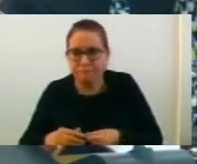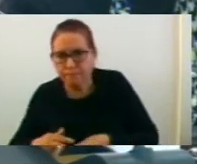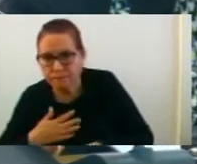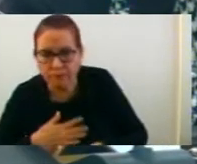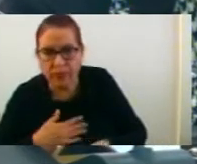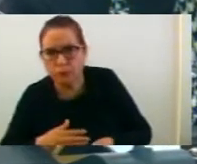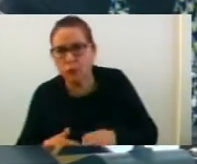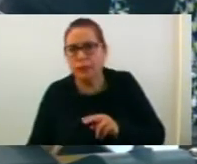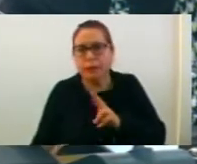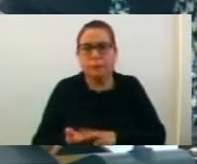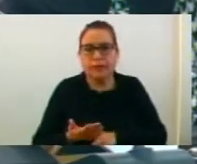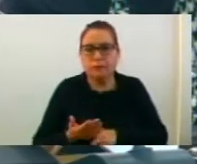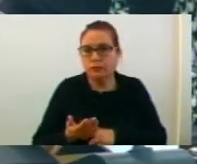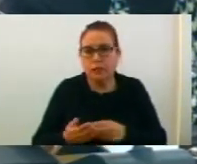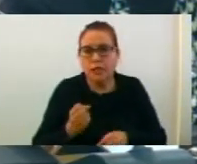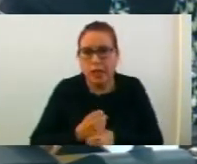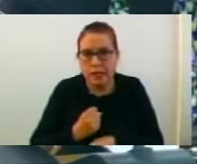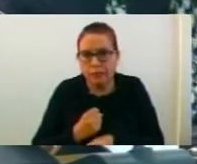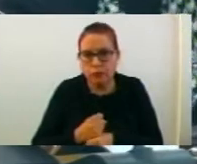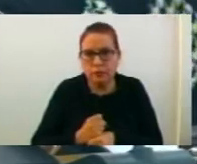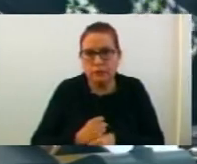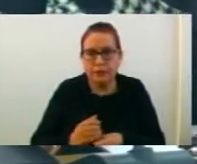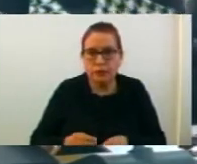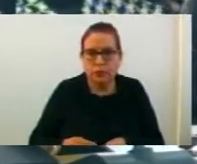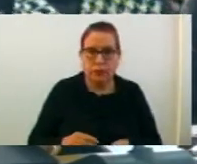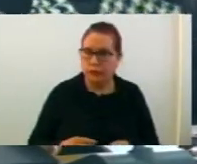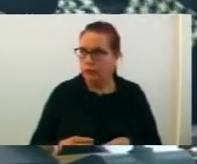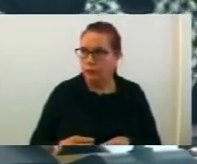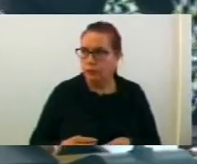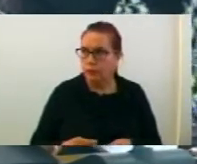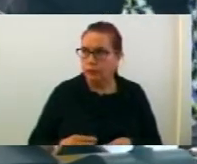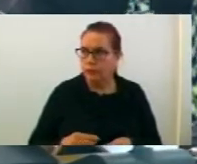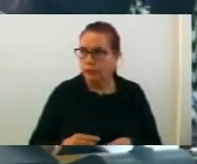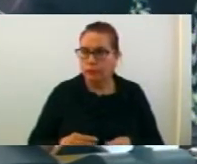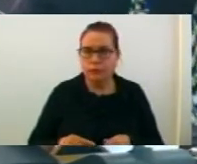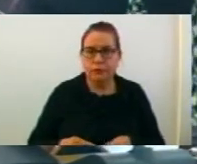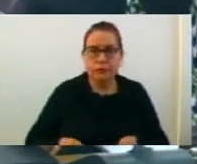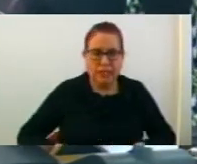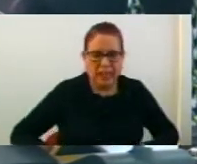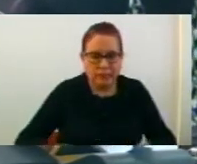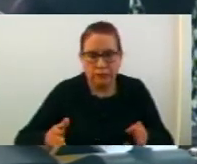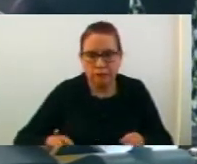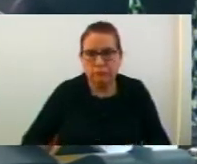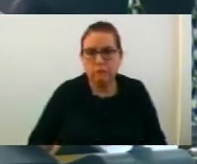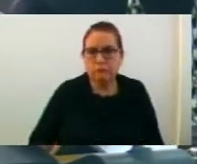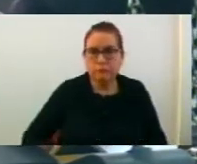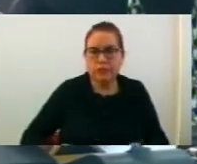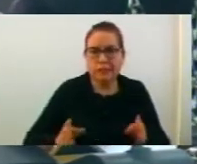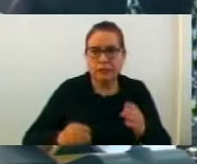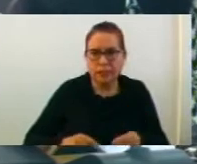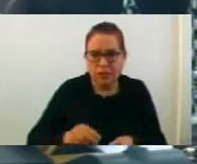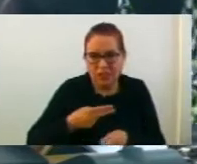имотноправни односи, експроприација и тоа за подземен канал за прочистителна станица во